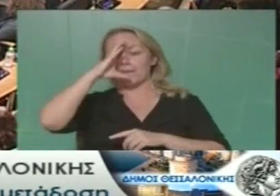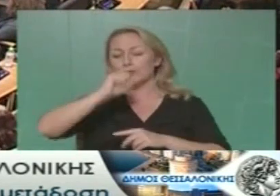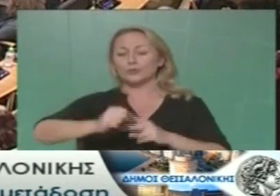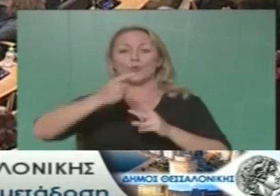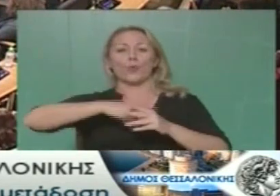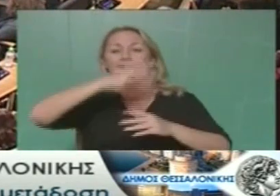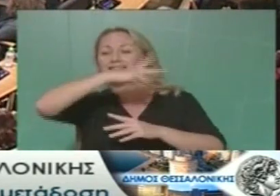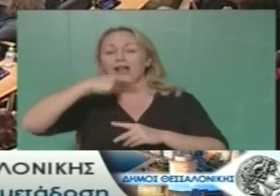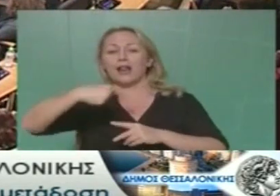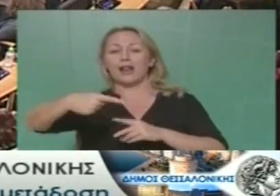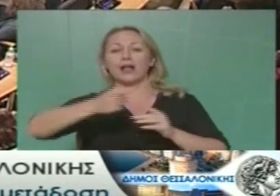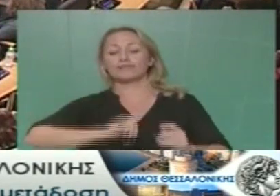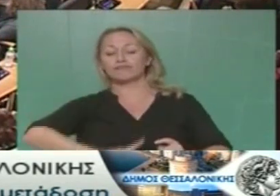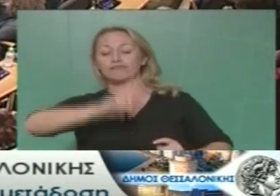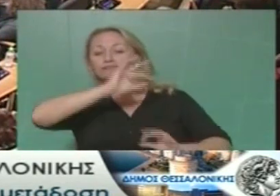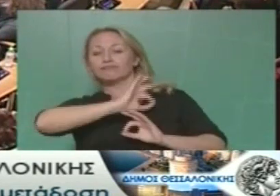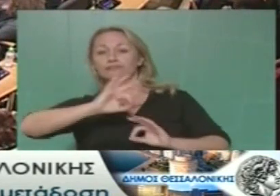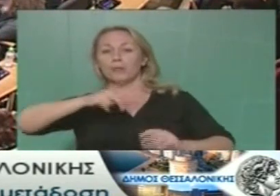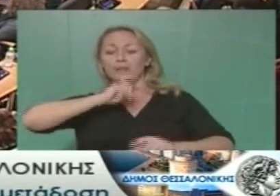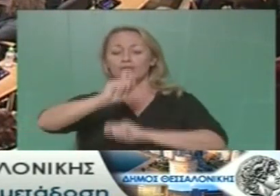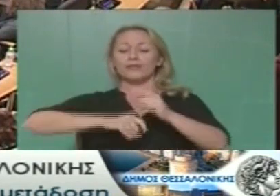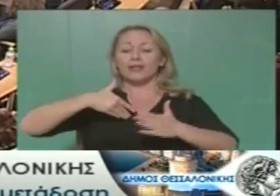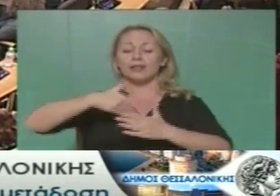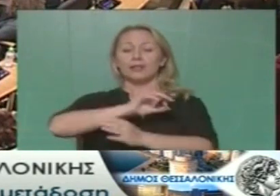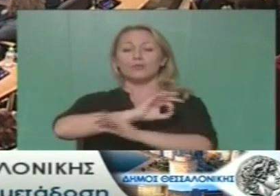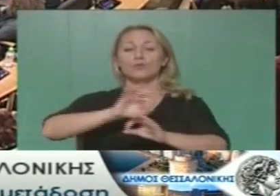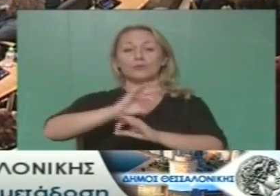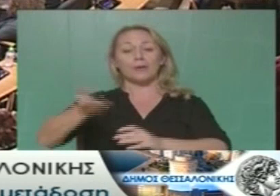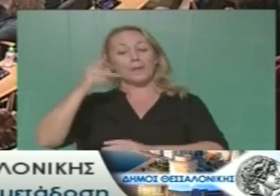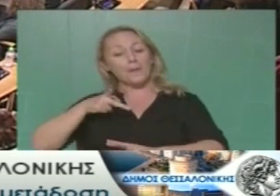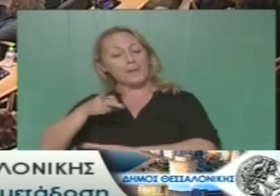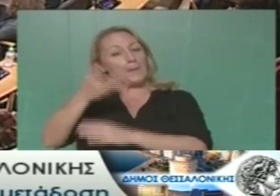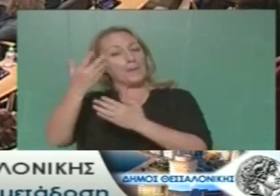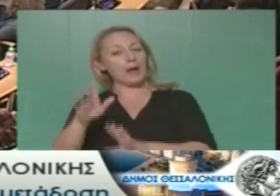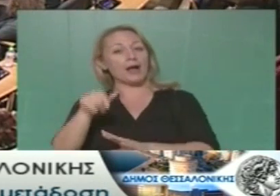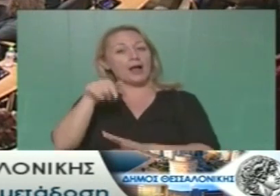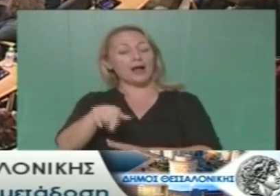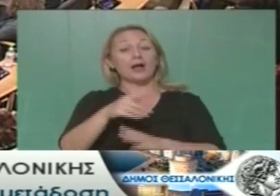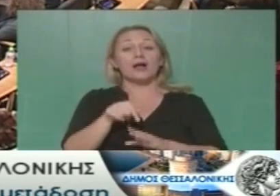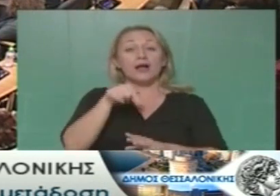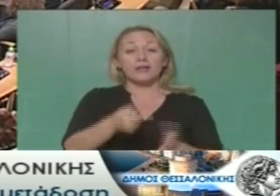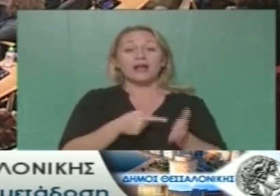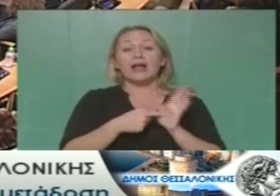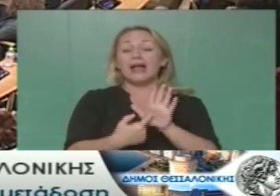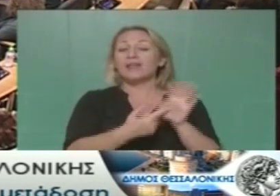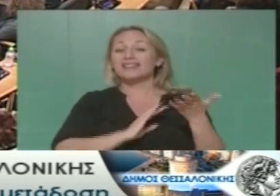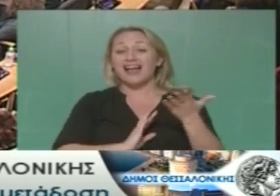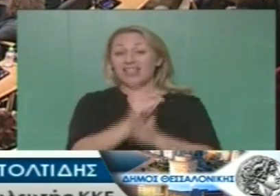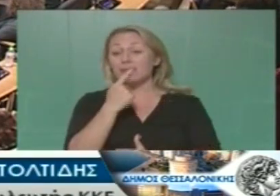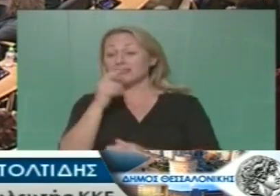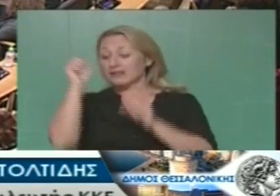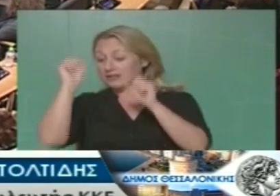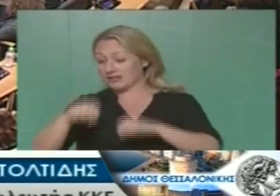που όλες επέρονταν ότι το ολοκληρώνουν και μάλιστα το εγγενίασαν κιόλας απέδειξε για ποια ανάπτυξη μιλούν και συμφωνούν